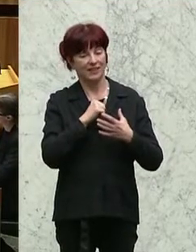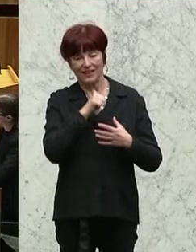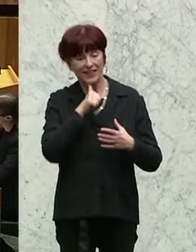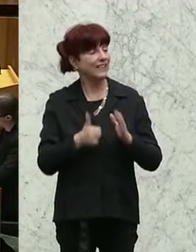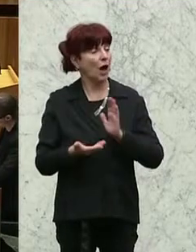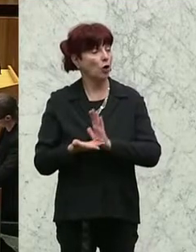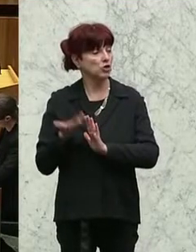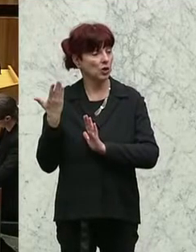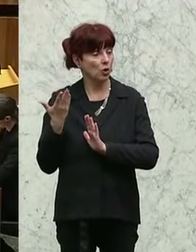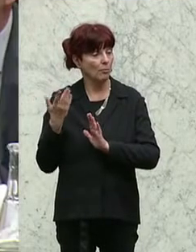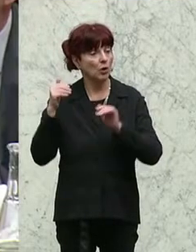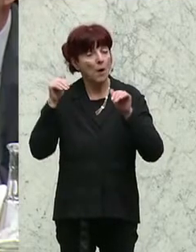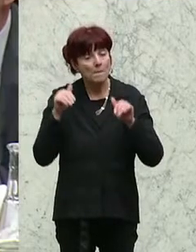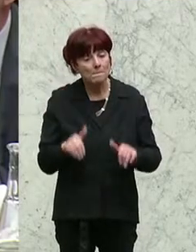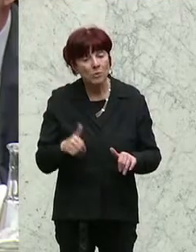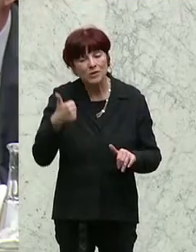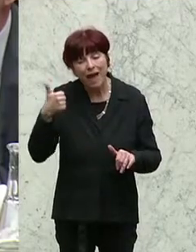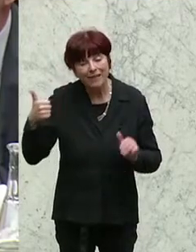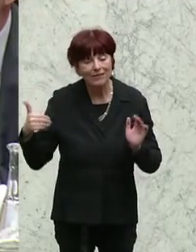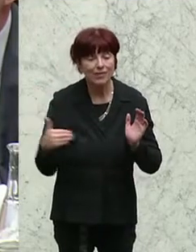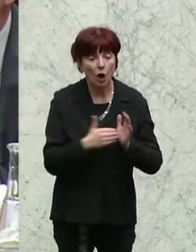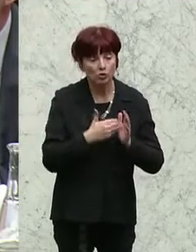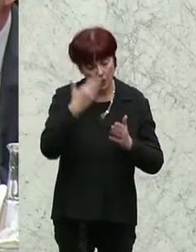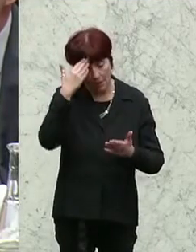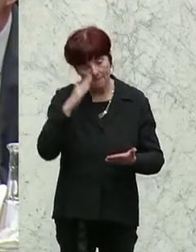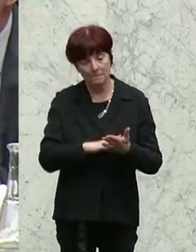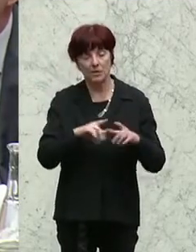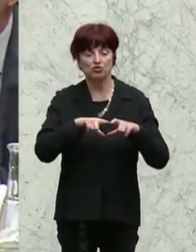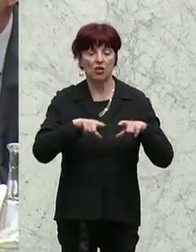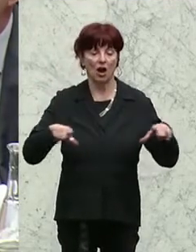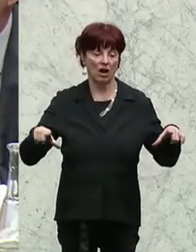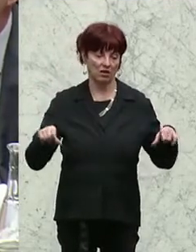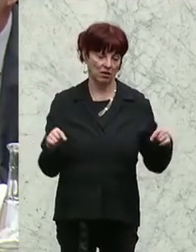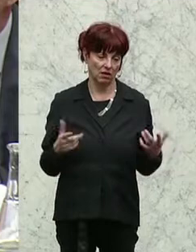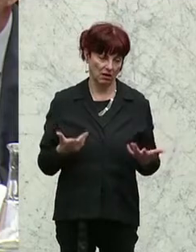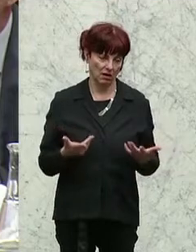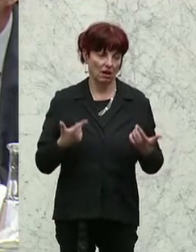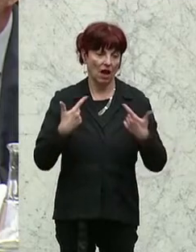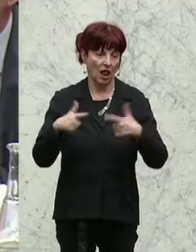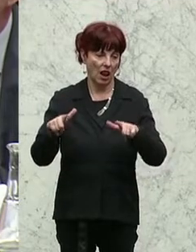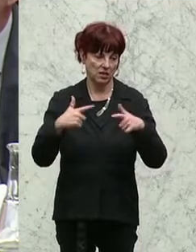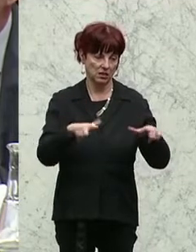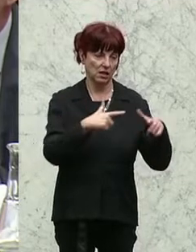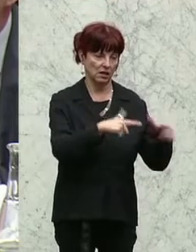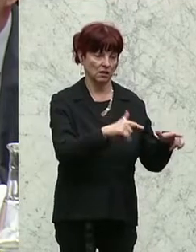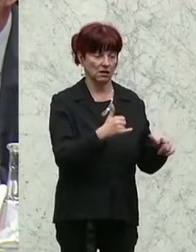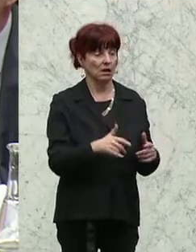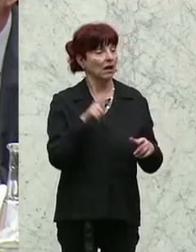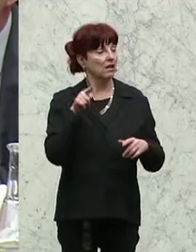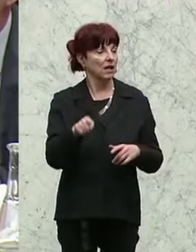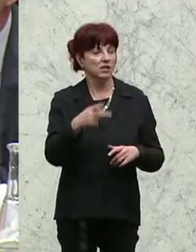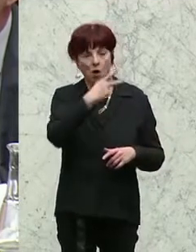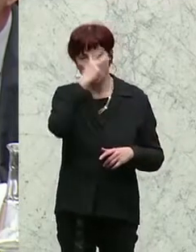pro Jahr erlassen müssten, weil jede Antragstelle ja einen Anspruch auf Bescheiderlassung hätte. Dafür ist die